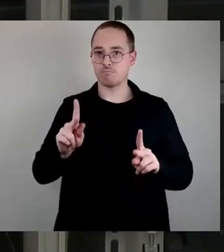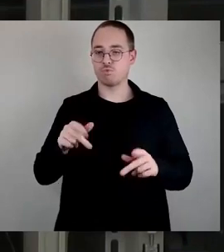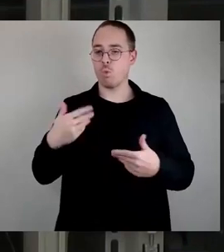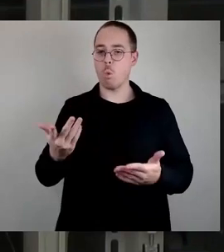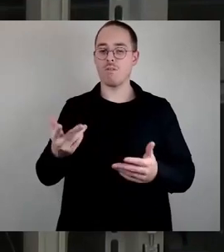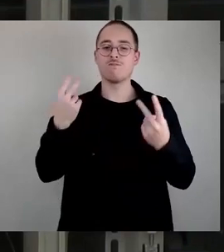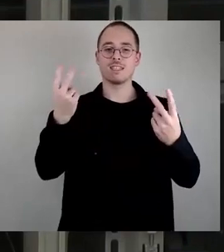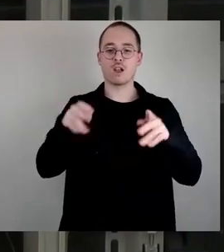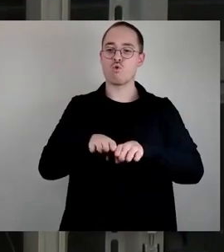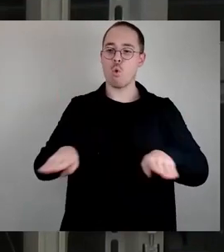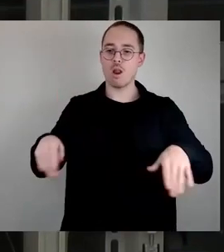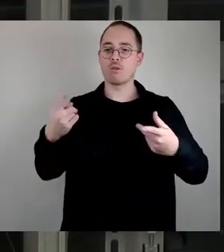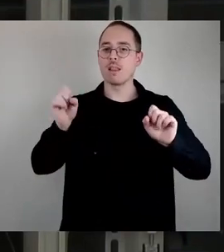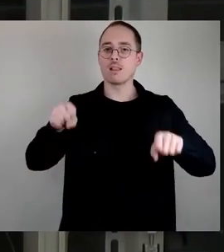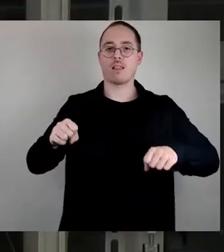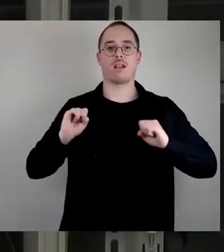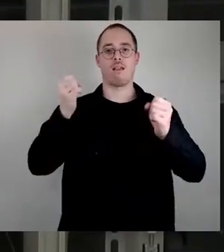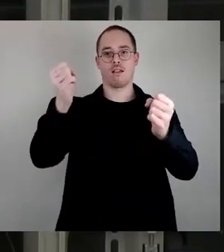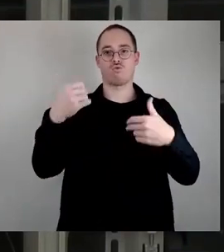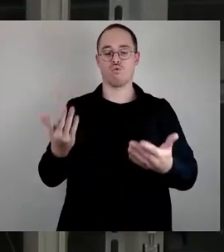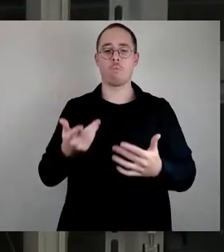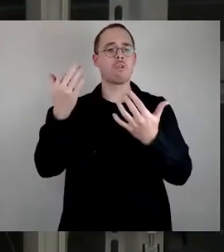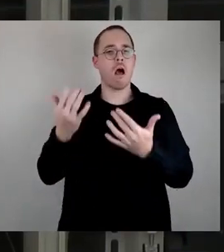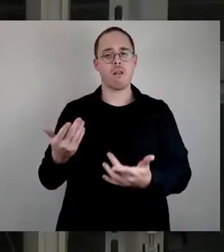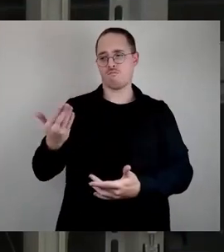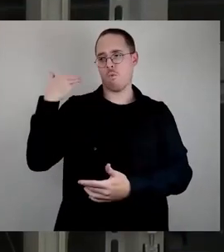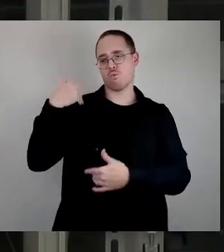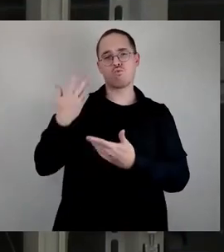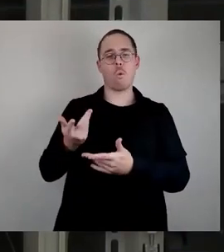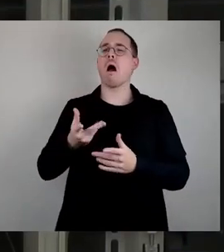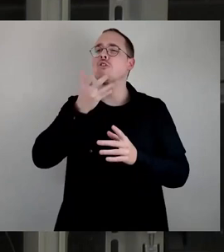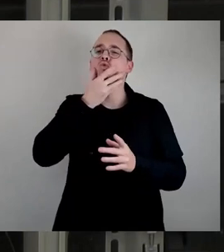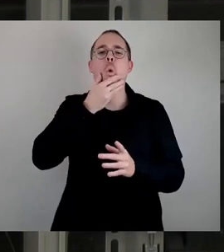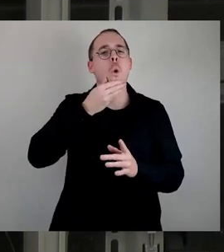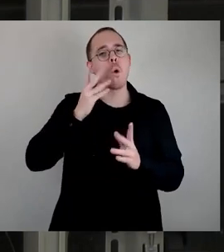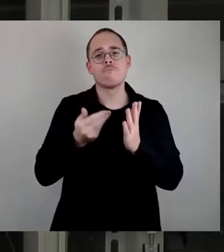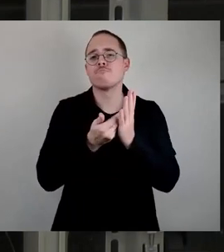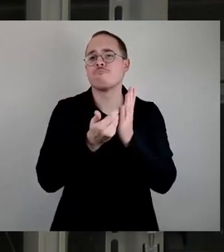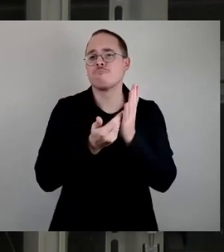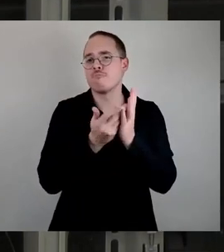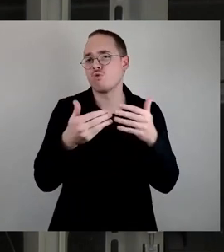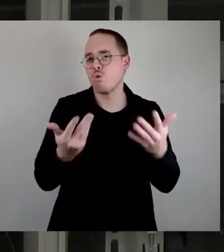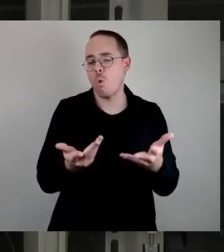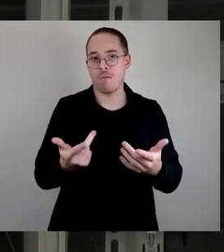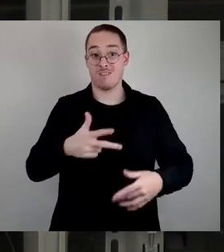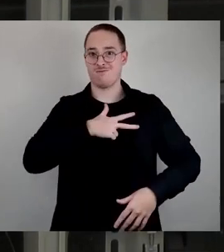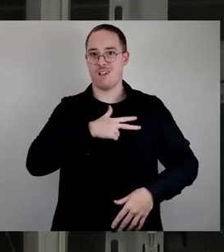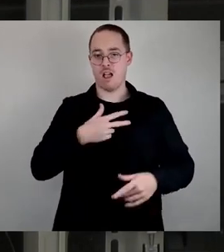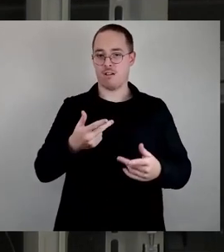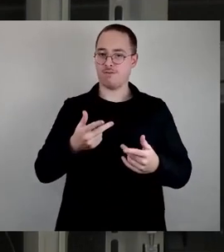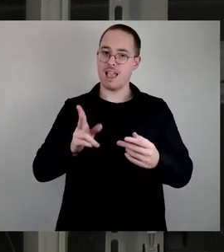die Zahlen, die ich sonst war, immer beschönigt, kann man nämlich auch nicht geeignete Maßnahmen treffen. Bei den